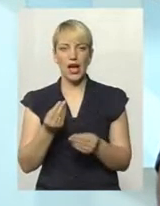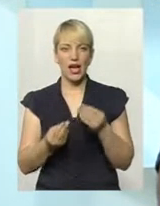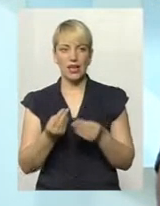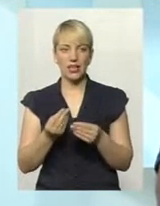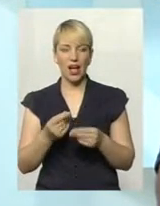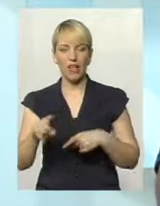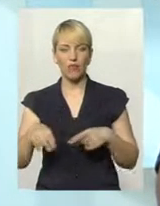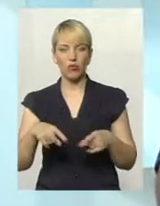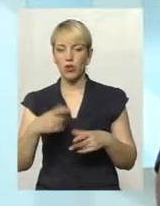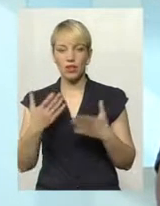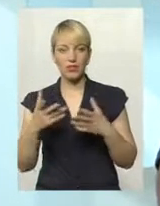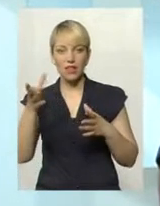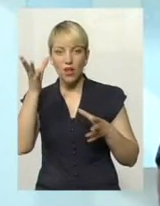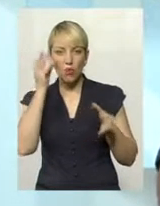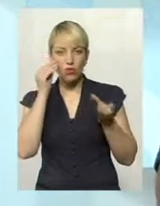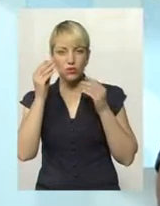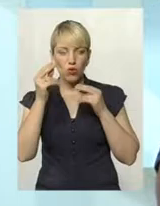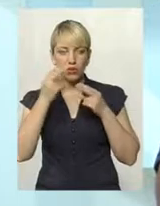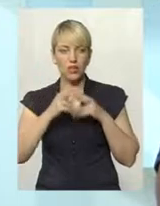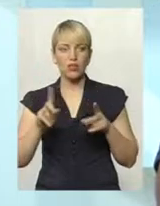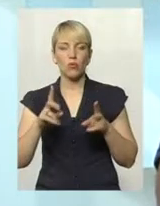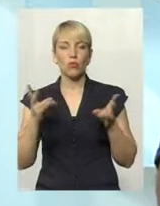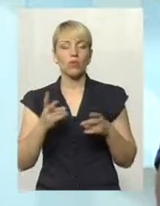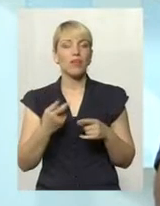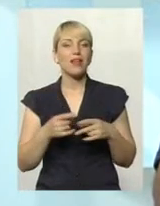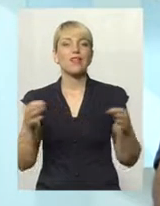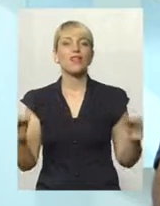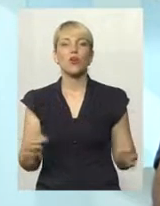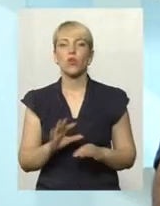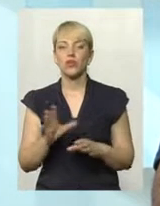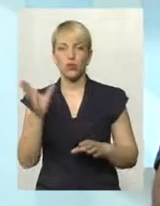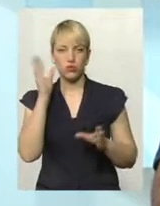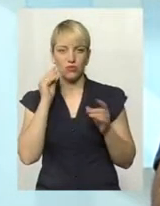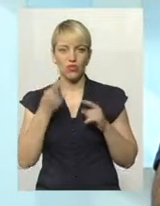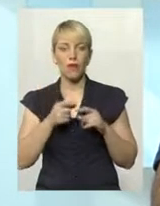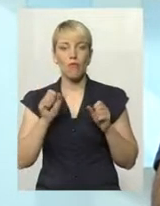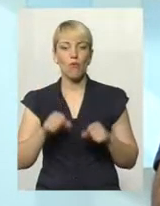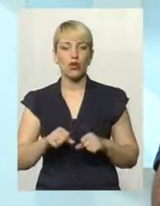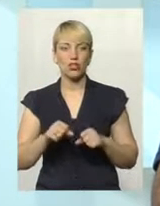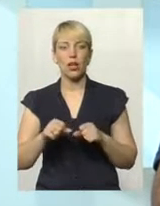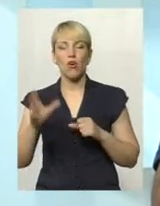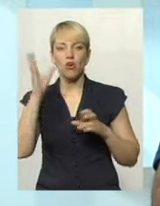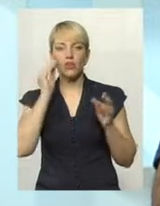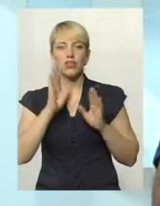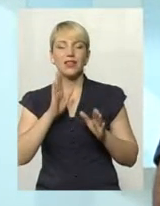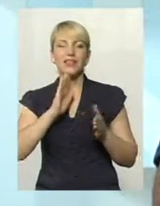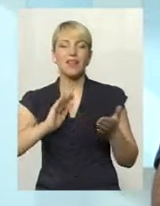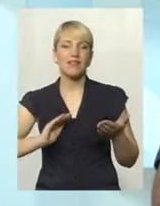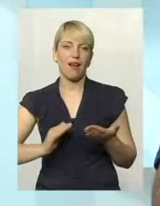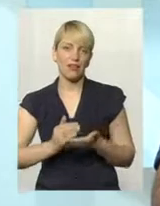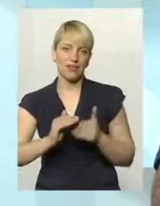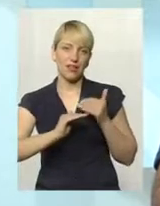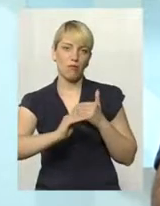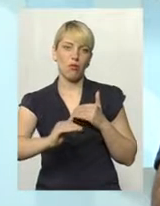ту техніку, яку потрібно, вона вже її ніколи не освоює. А її можна освоювати тільки на якісних покриттях. І тому в нас